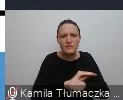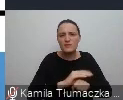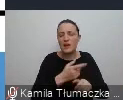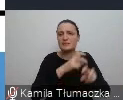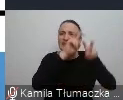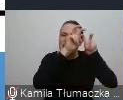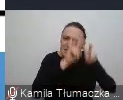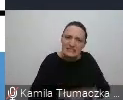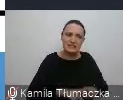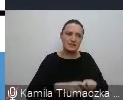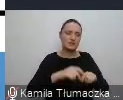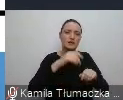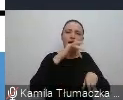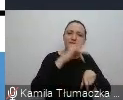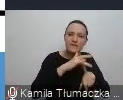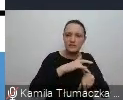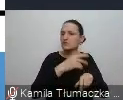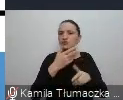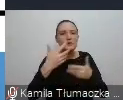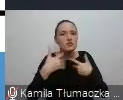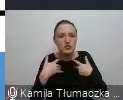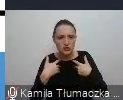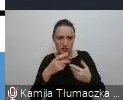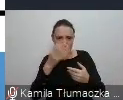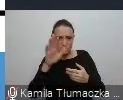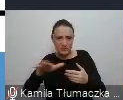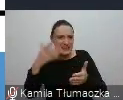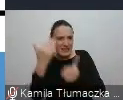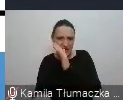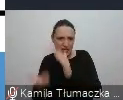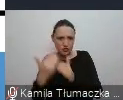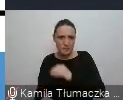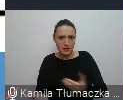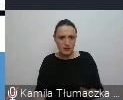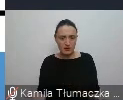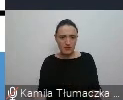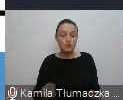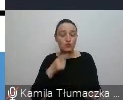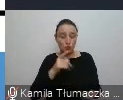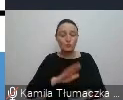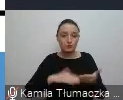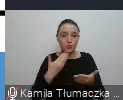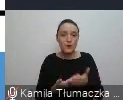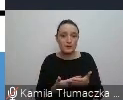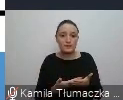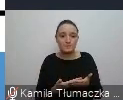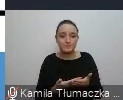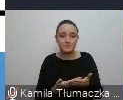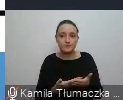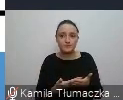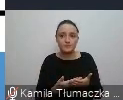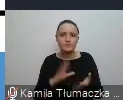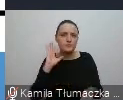sprawdzone, jest skuteczne i nie tracimy jego życia. I ten przykład, który Państwu tutaj daję, to jest przykład